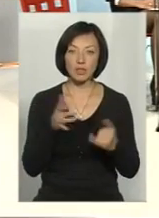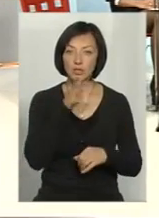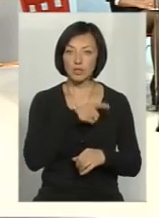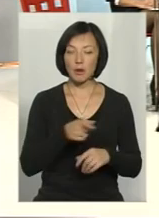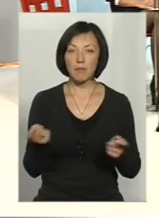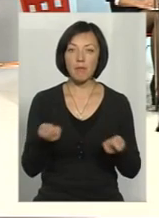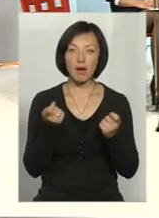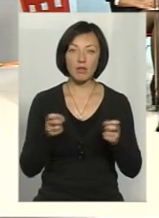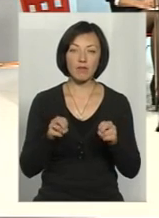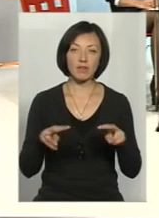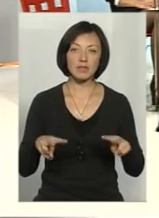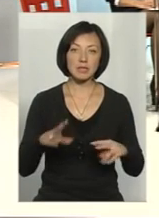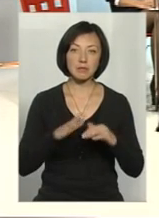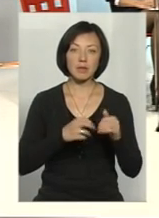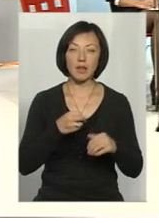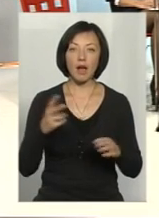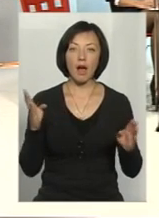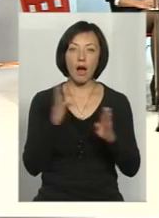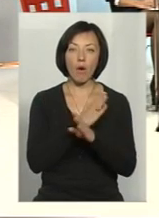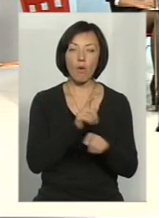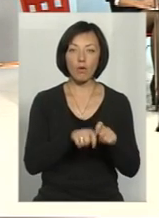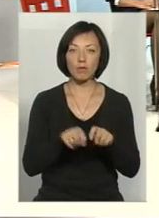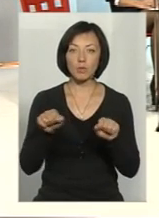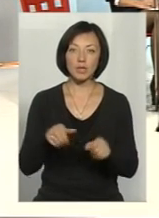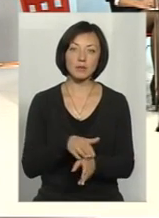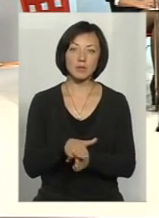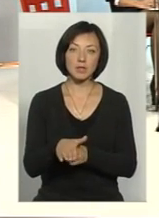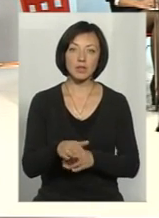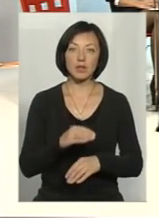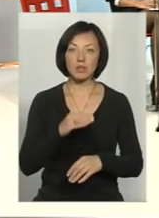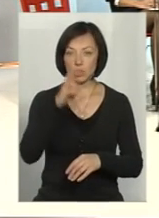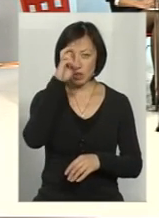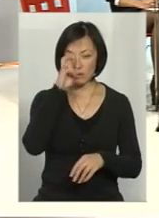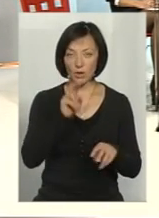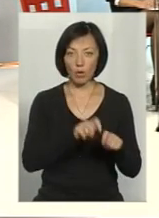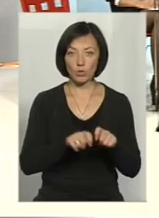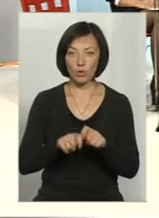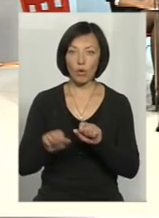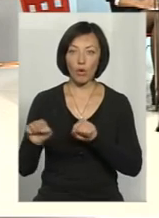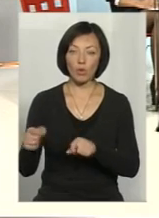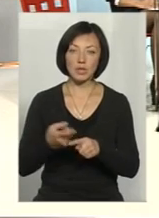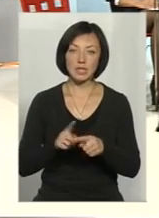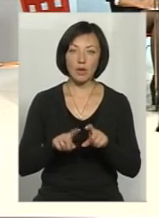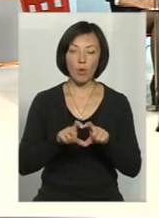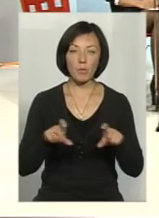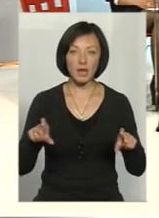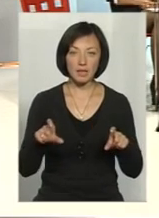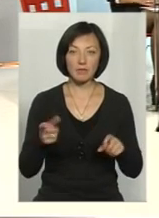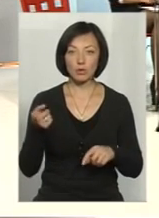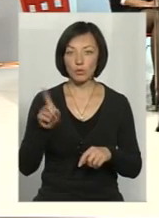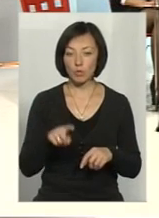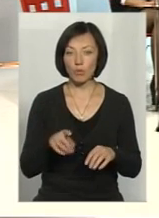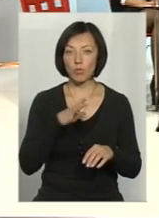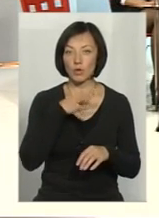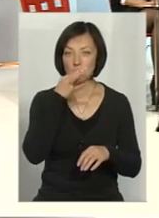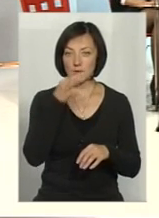кваліфіковані спеціалістів, саме екологів, які могли б здійснювати достатній державний контроль та охорону цих об'єктів. Тому, як